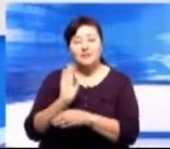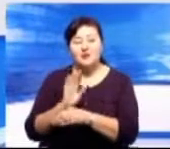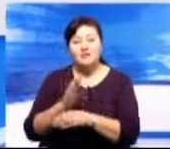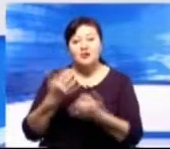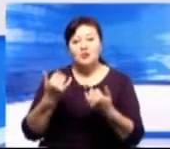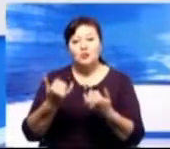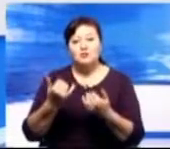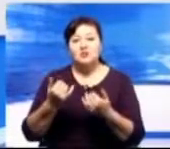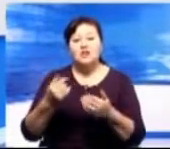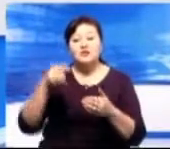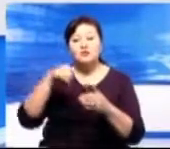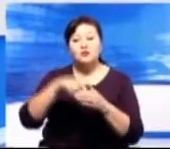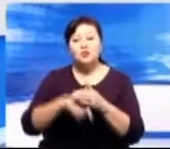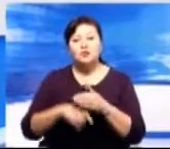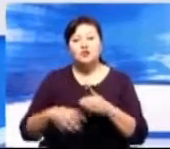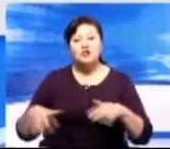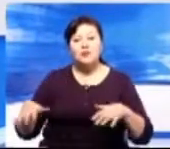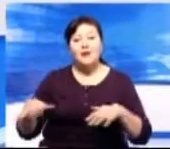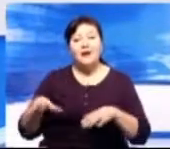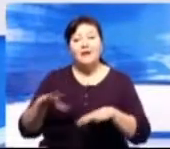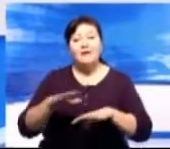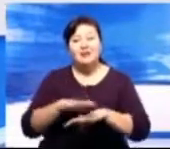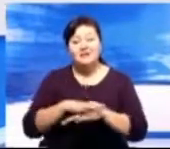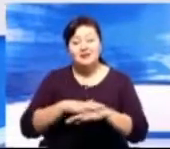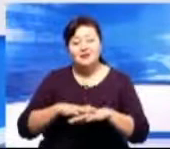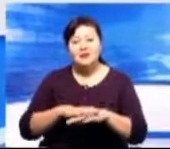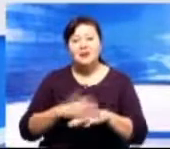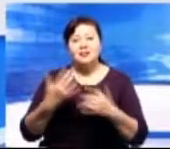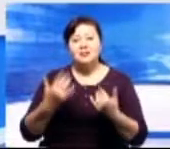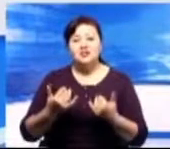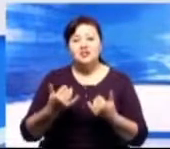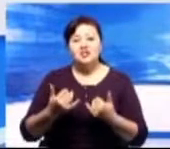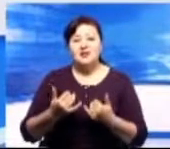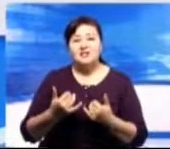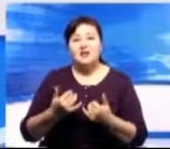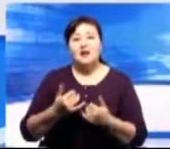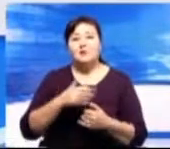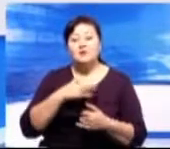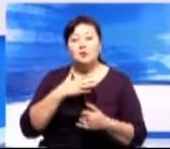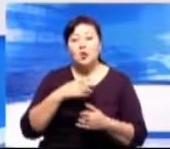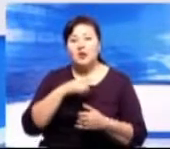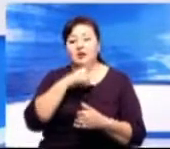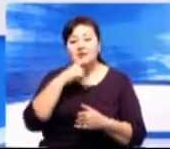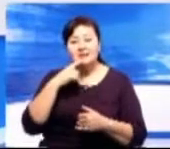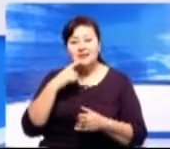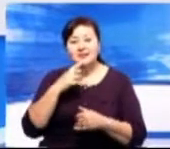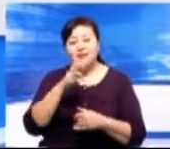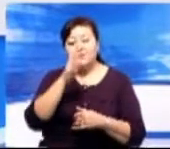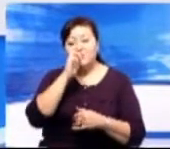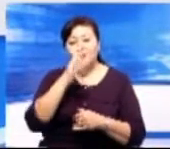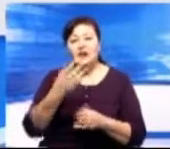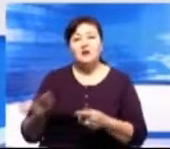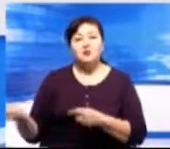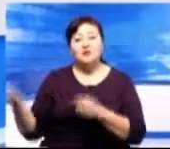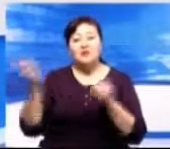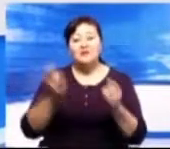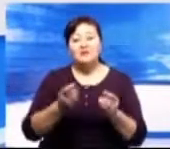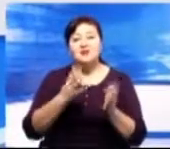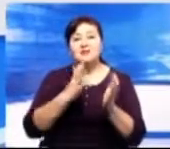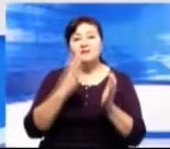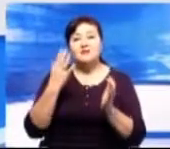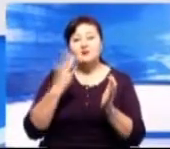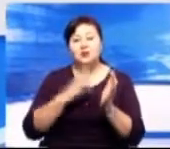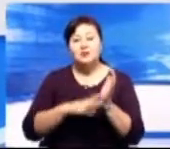на внутреннем рынке доминирует российский бензин. Ведь в этом месяце из соседнего государства завезено 95 тысяч тонн горючего.